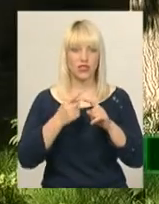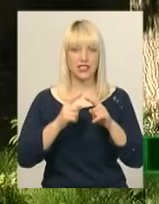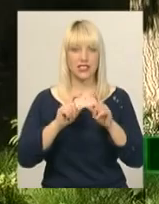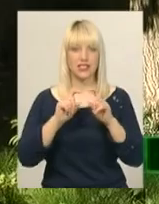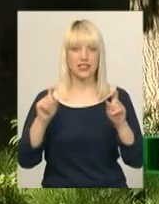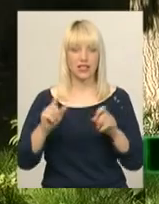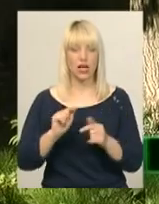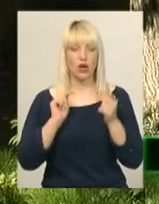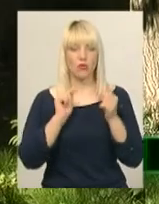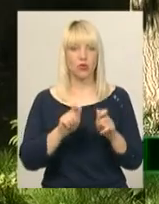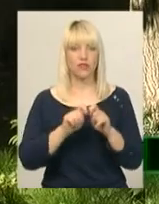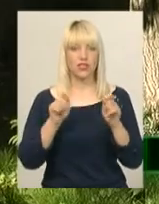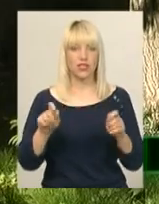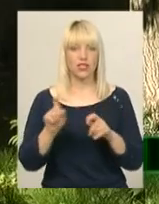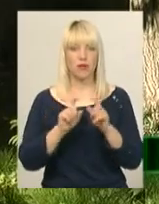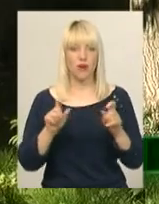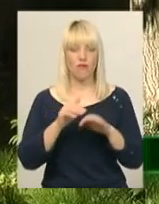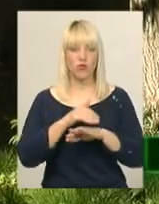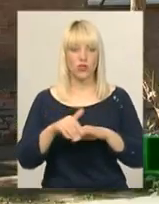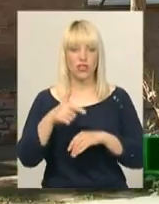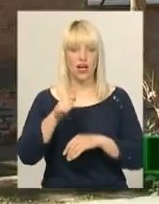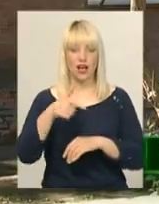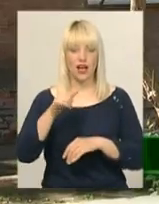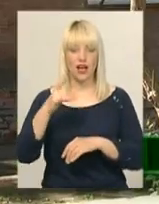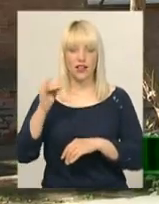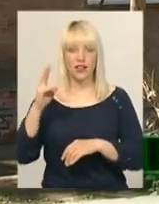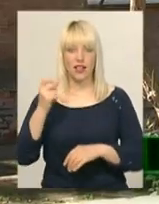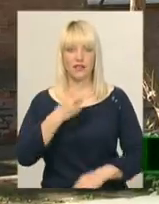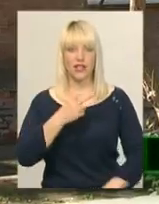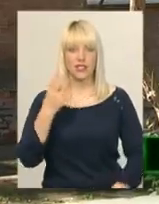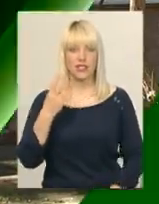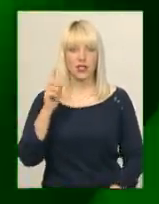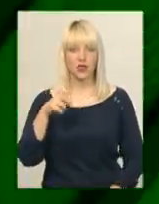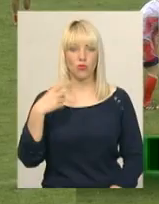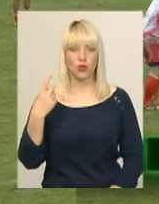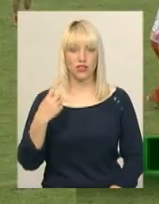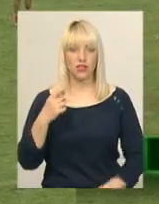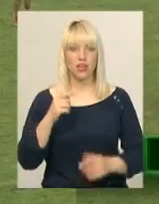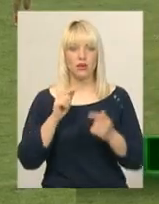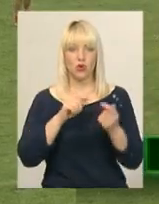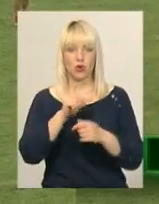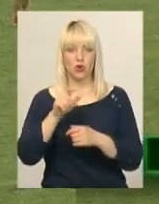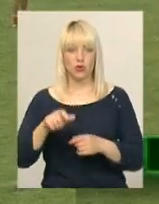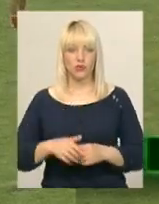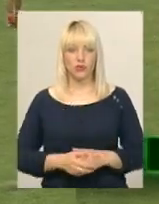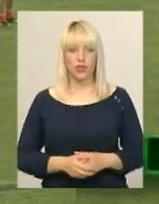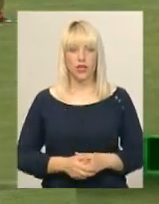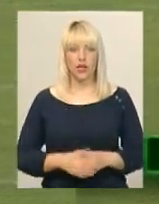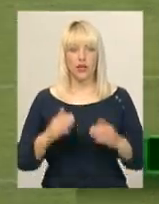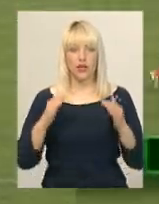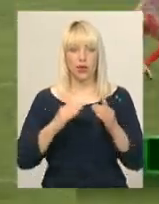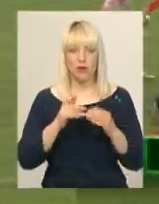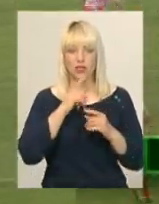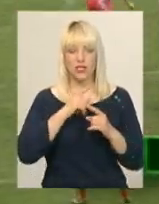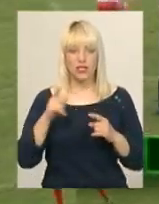відкриття магазину на вулиці Гагарі на 23 дріб 1 у Хмельницькому виступають мешканці двох будинків. У першому домашньому матчі сезону Української